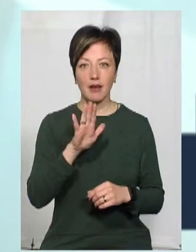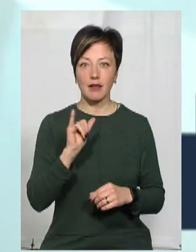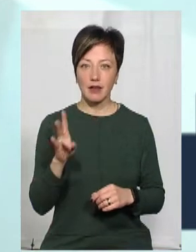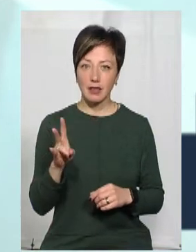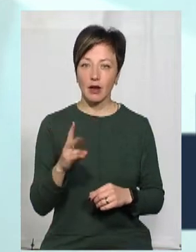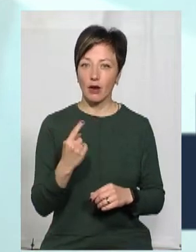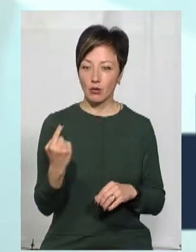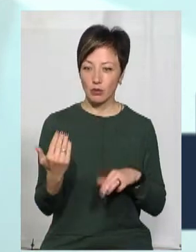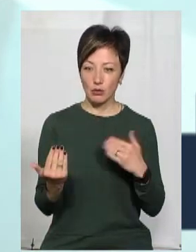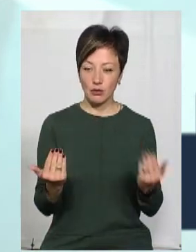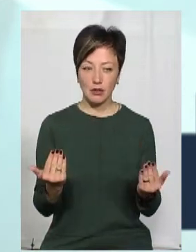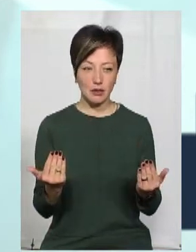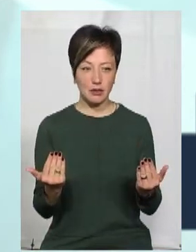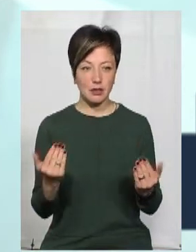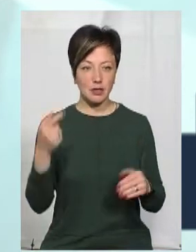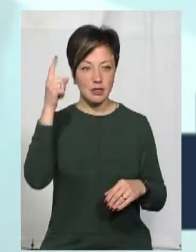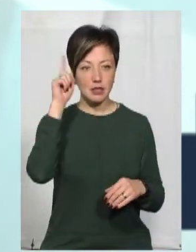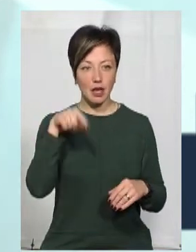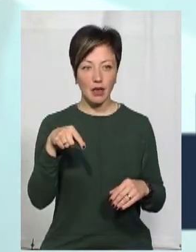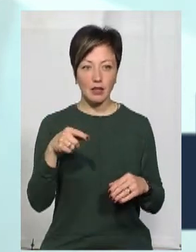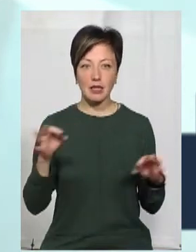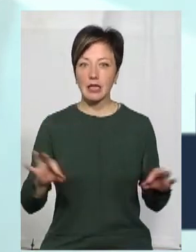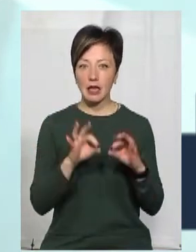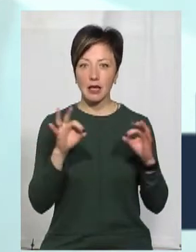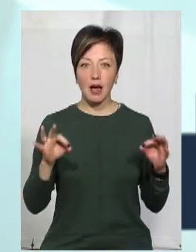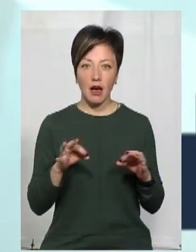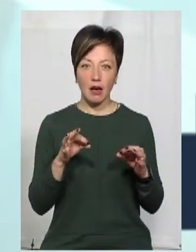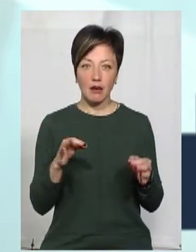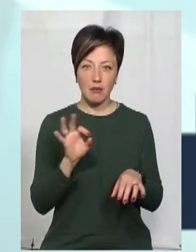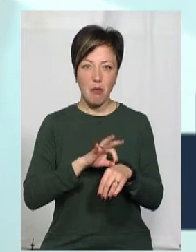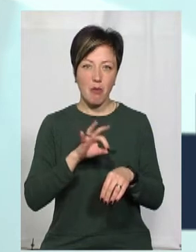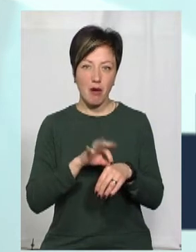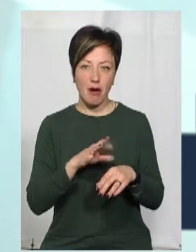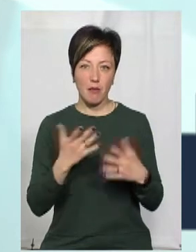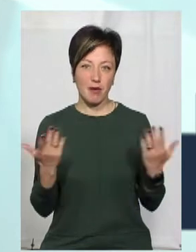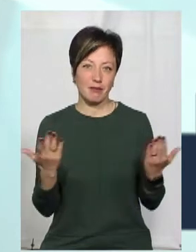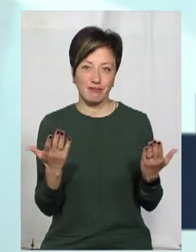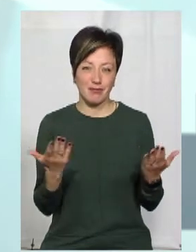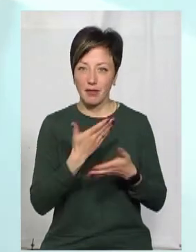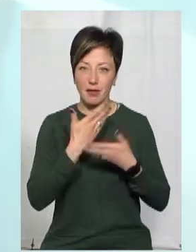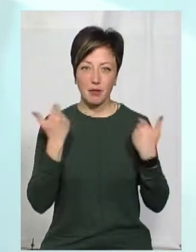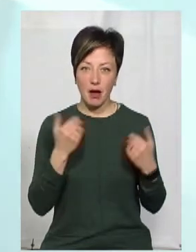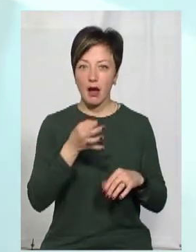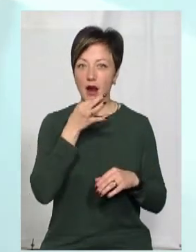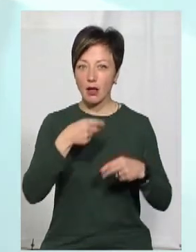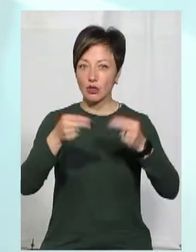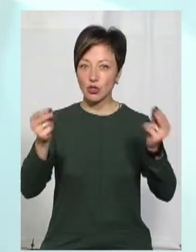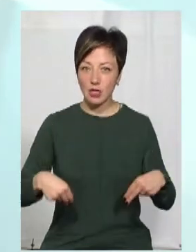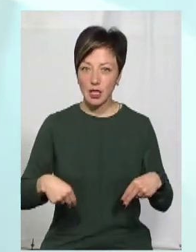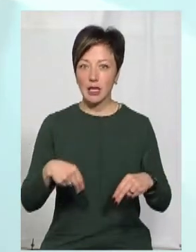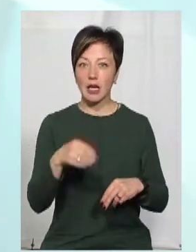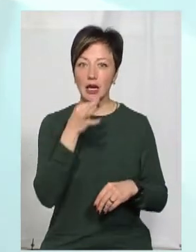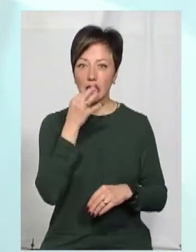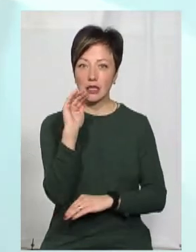і вона знає одного. Вони не знають того, всякого розврату, і немає тих болячок і тих болезнів. Воно рано женилося, рано